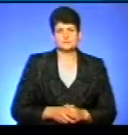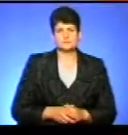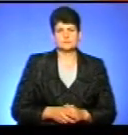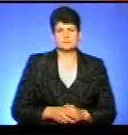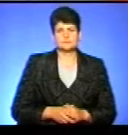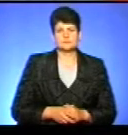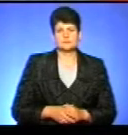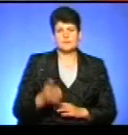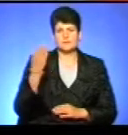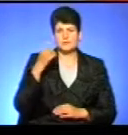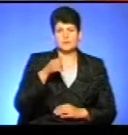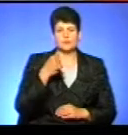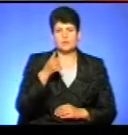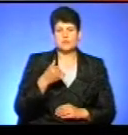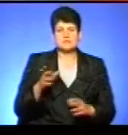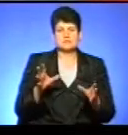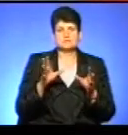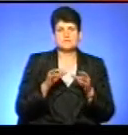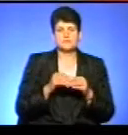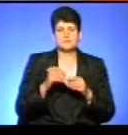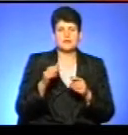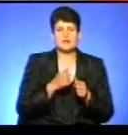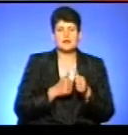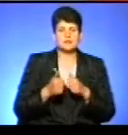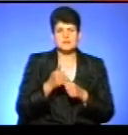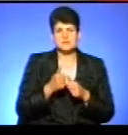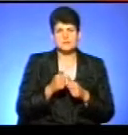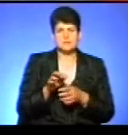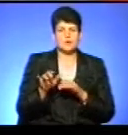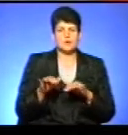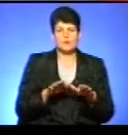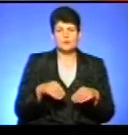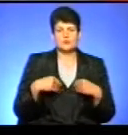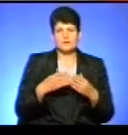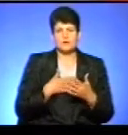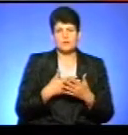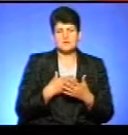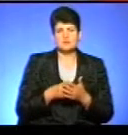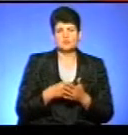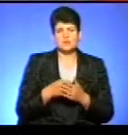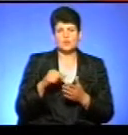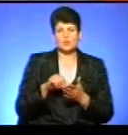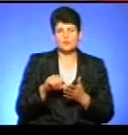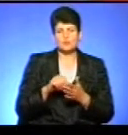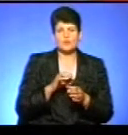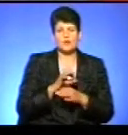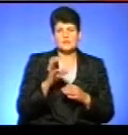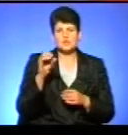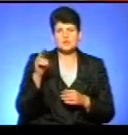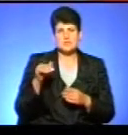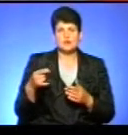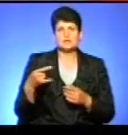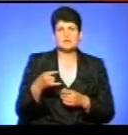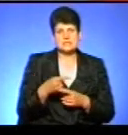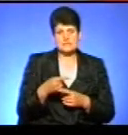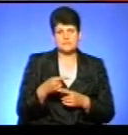Ми минулого року спільно з лідерським рухом подавали на громадський бюджет участі проєкт соціального таксі.